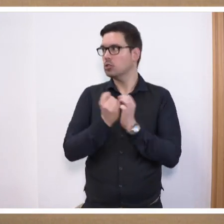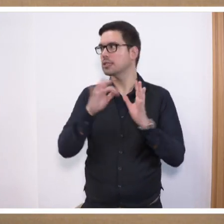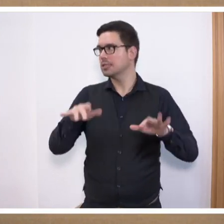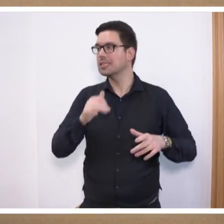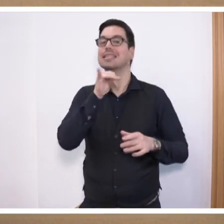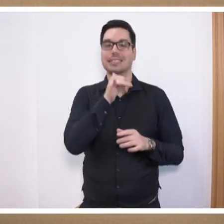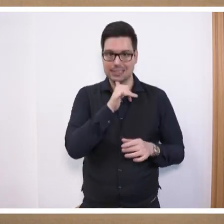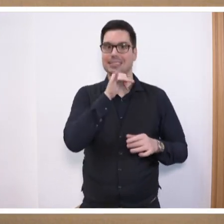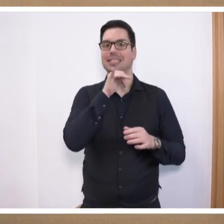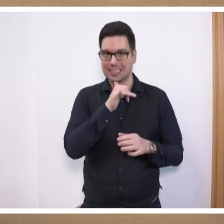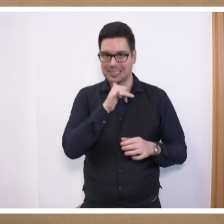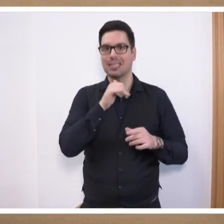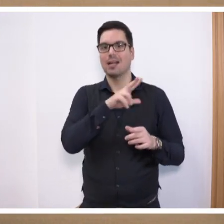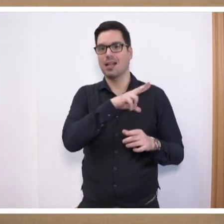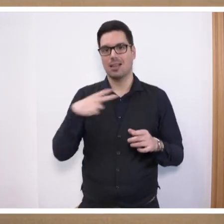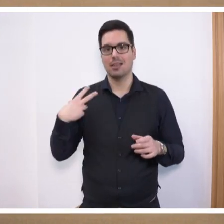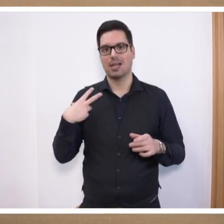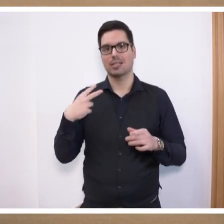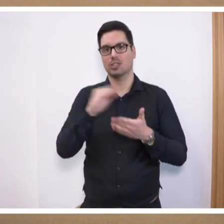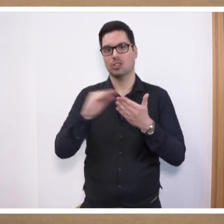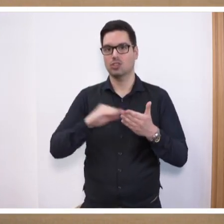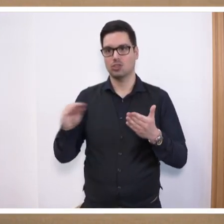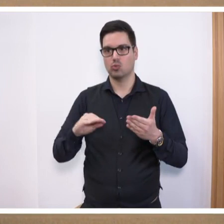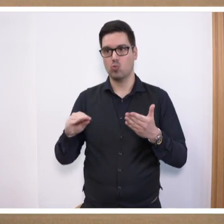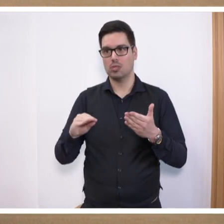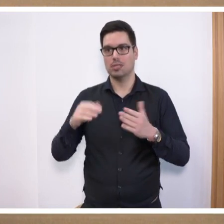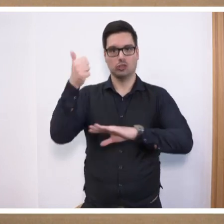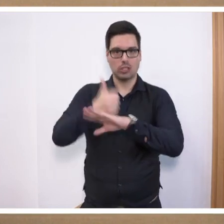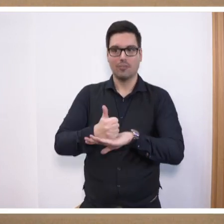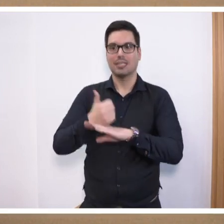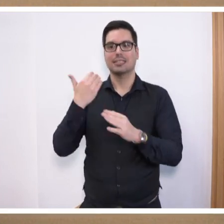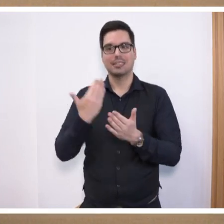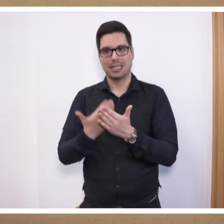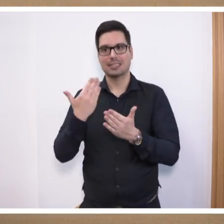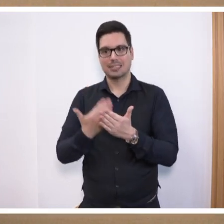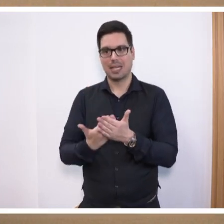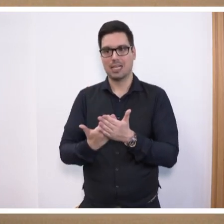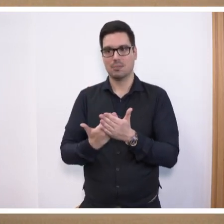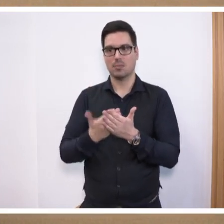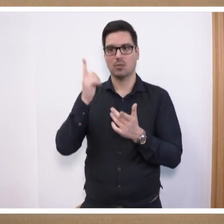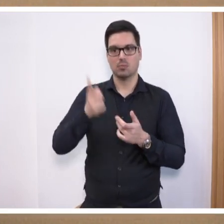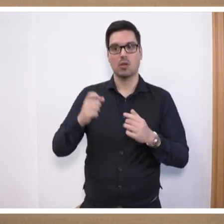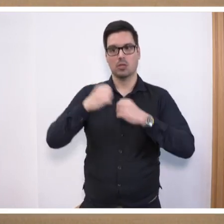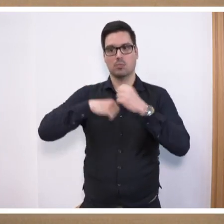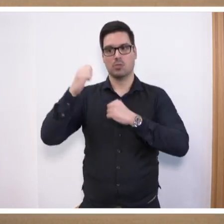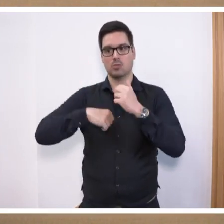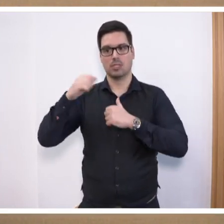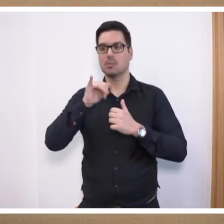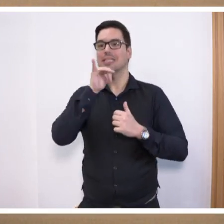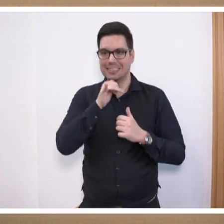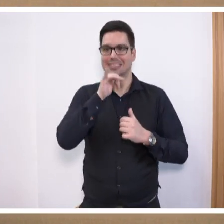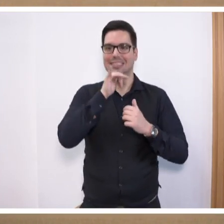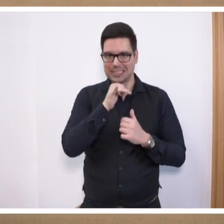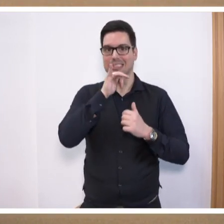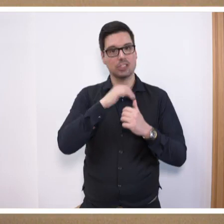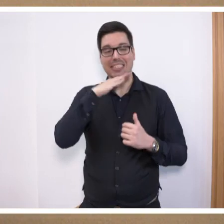selbst lange Schulleiterin. Tun Sie etwas dafür, dass endlich diese Deputatstunden auch im System sind. Nicken reicht nicht.